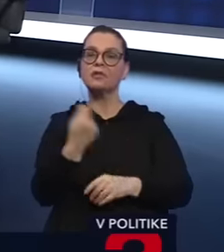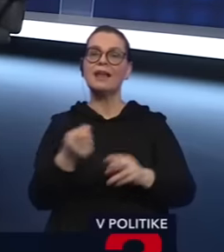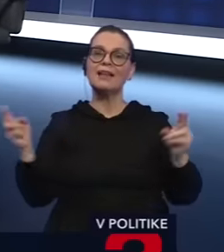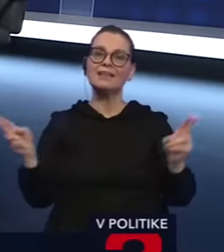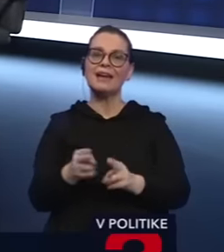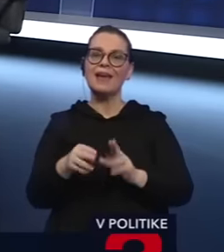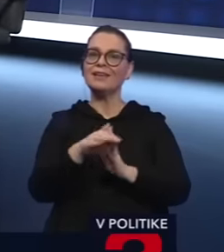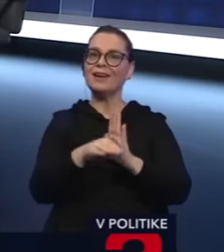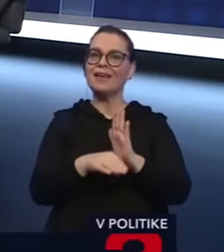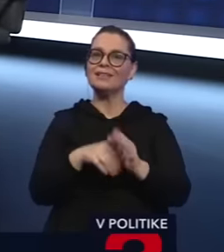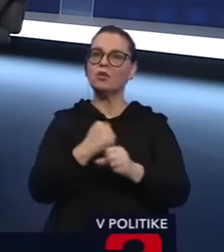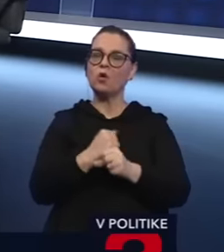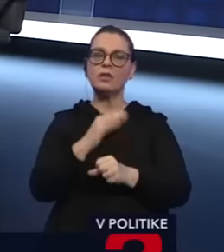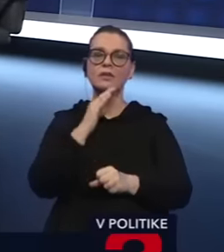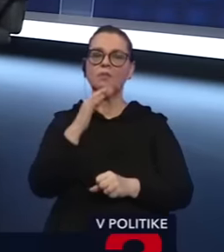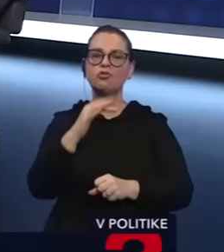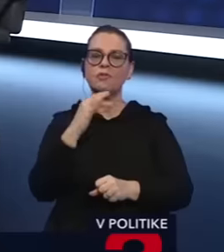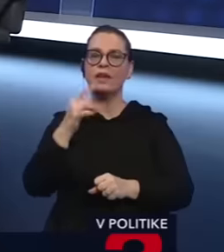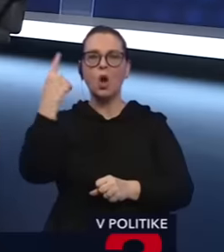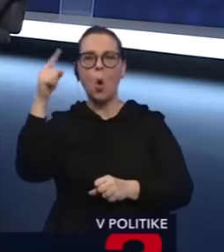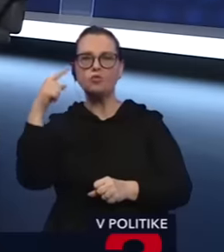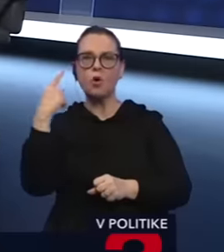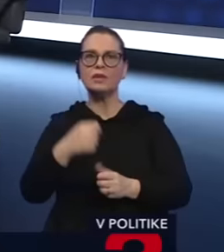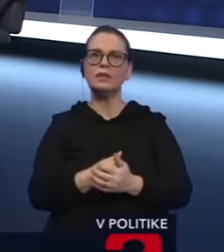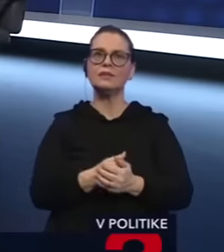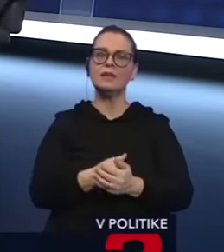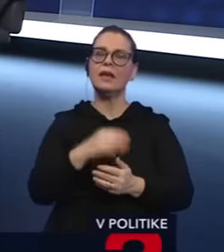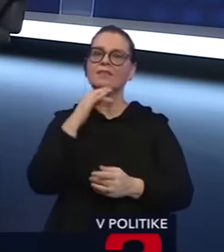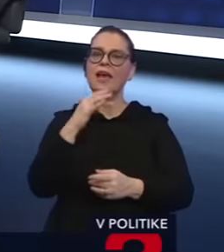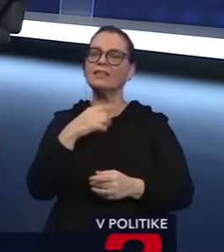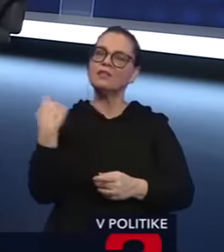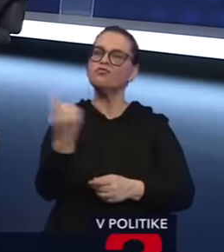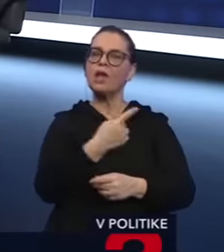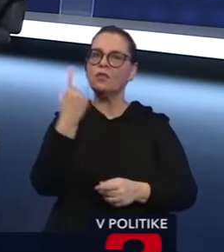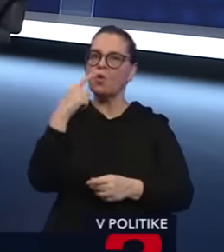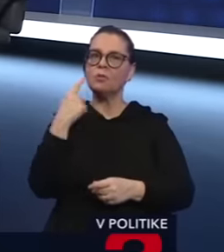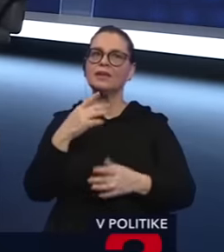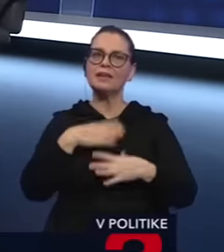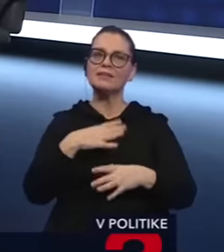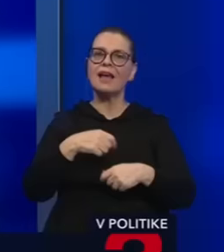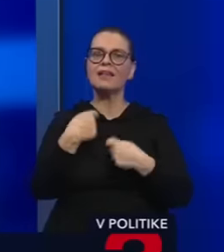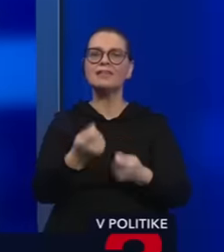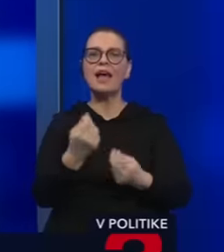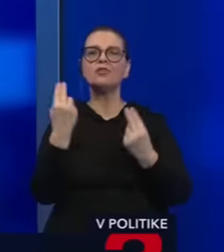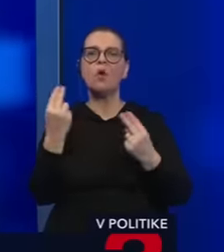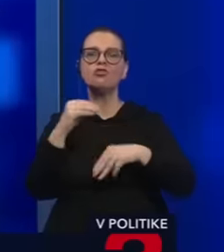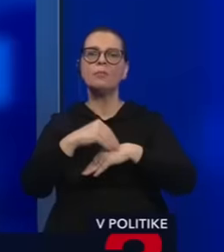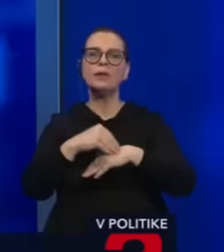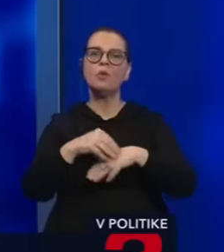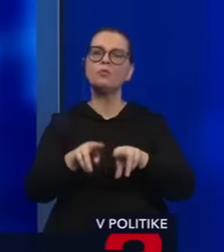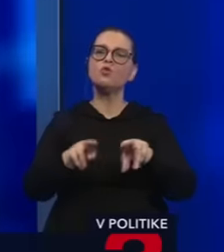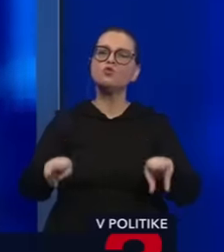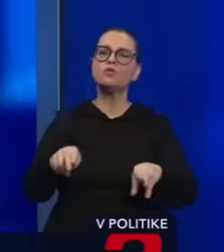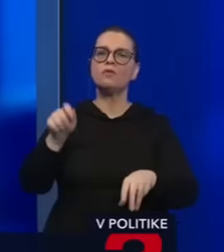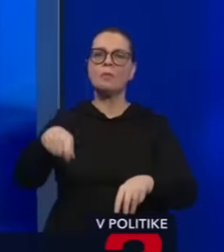legislatívnom konanie, kde sa nemohli vyjadriť odborná obec, kde sa nemohli vyjadriť všetci odborníci, ktorí by k tomu chceli dať nejaké zásadné pripomienky, súdcovia,